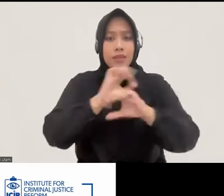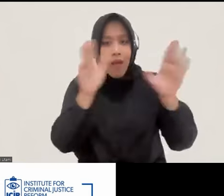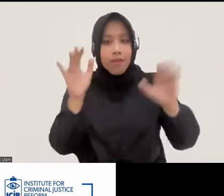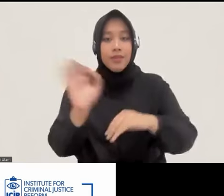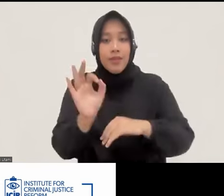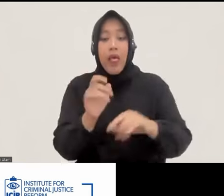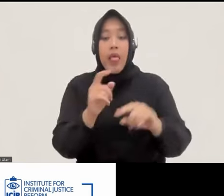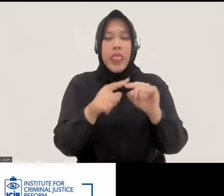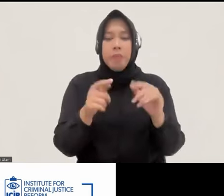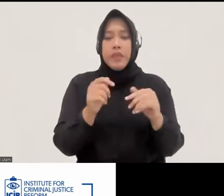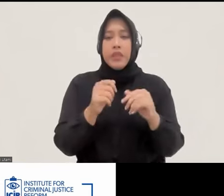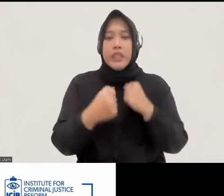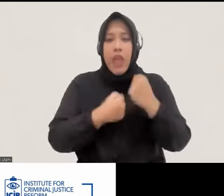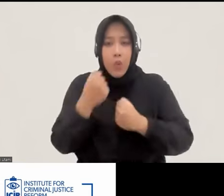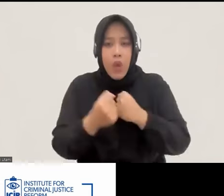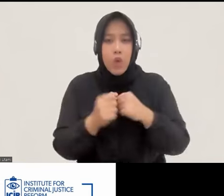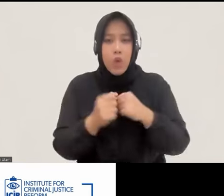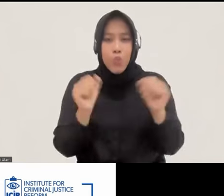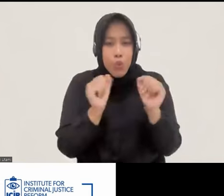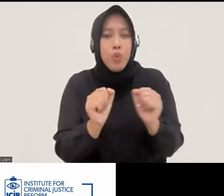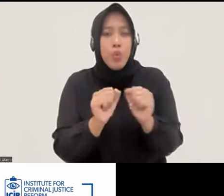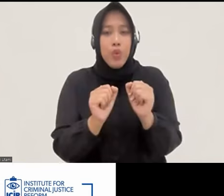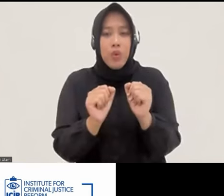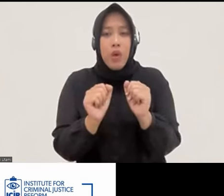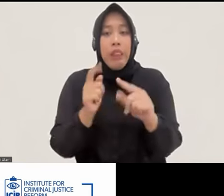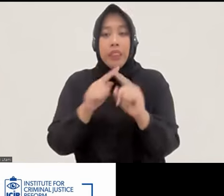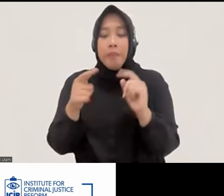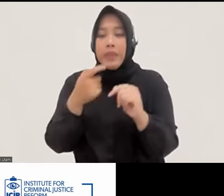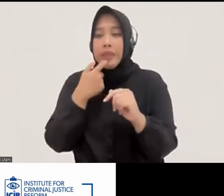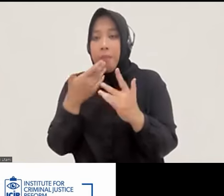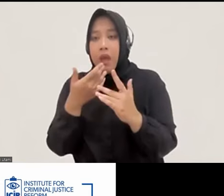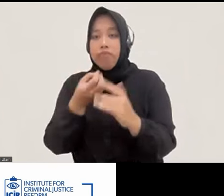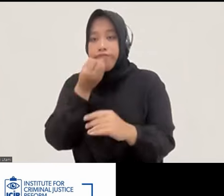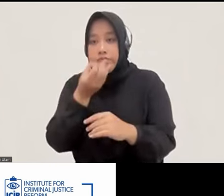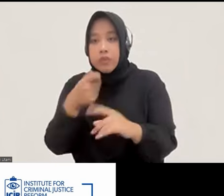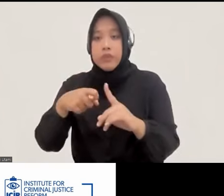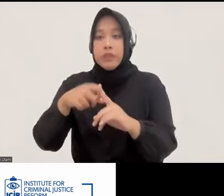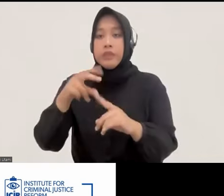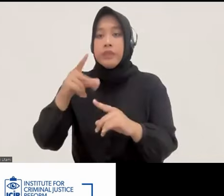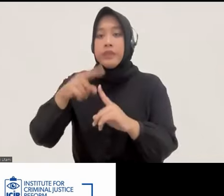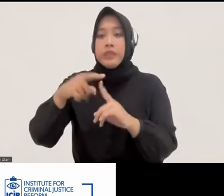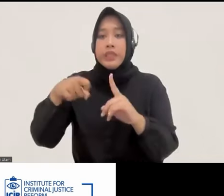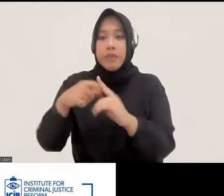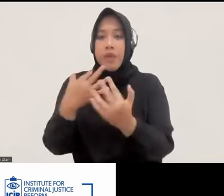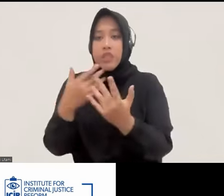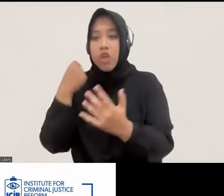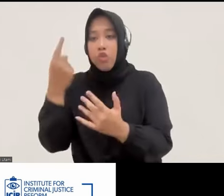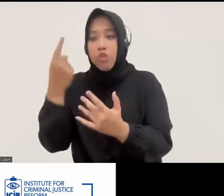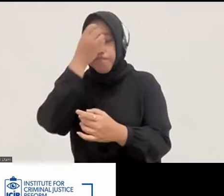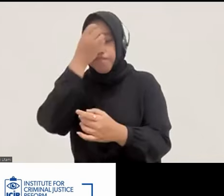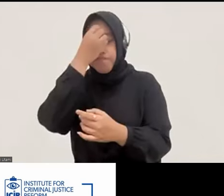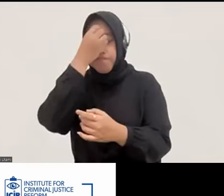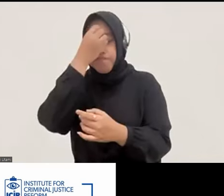terburu-buru, begitu terlepas dari kritik dan juga tentangan dari masyarakat sipil. Dan ini juga sebetulnya menggambarkan bahwa tidak ada